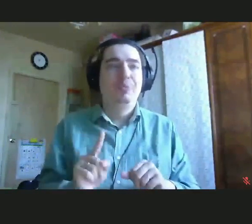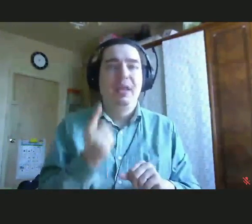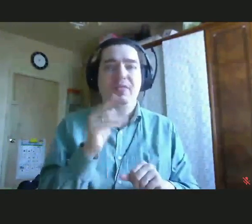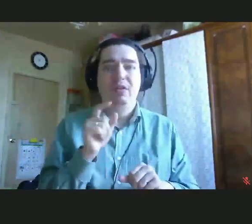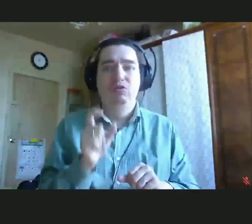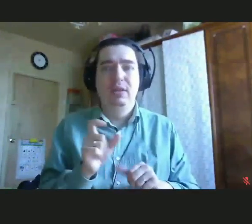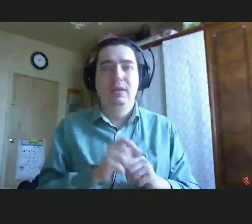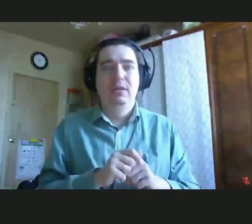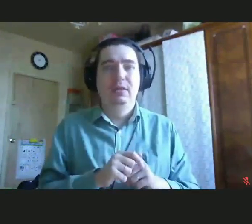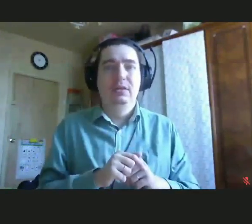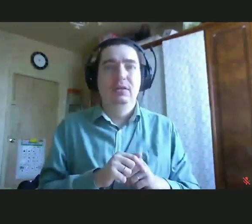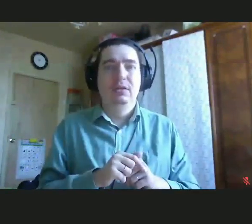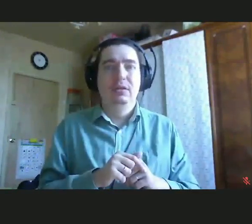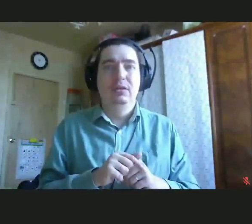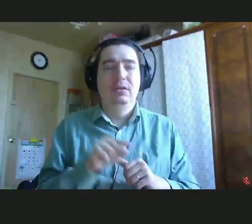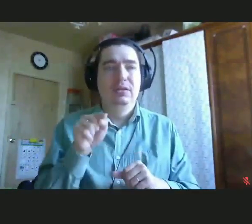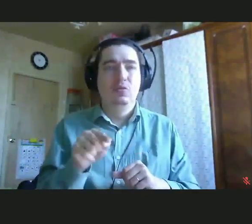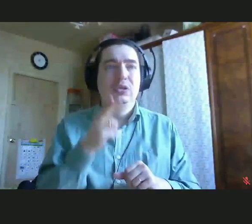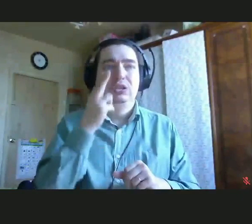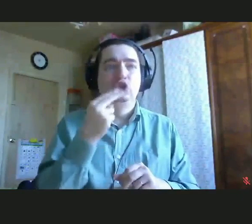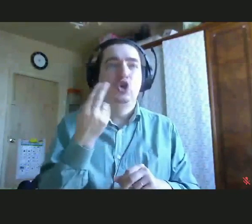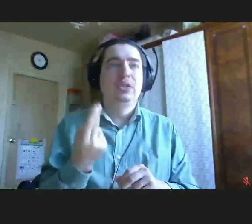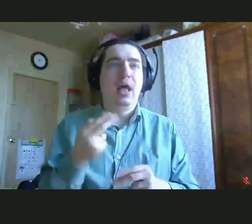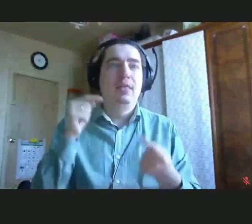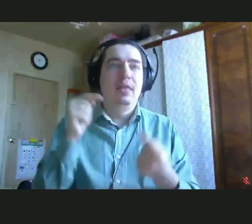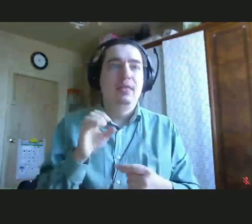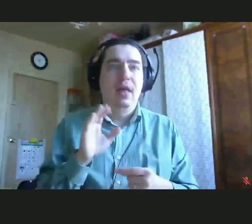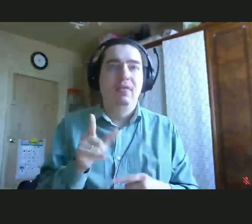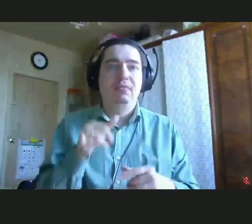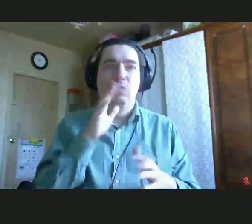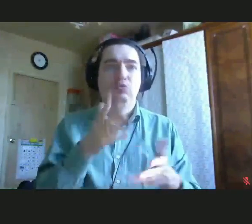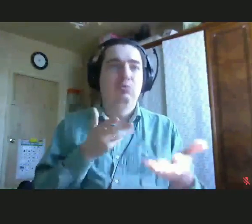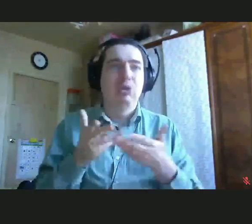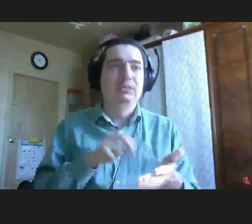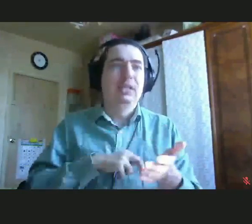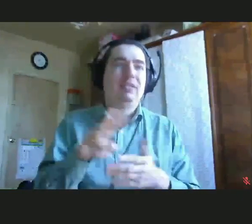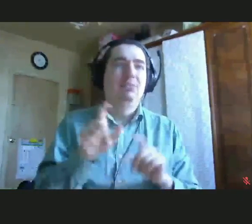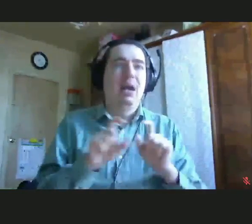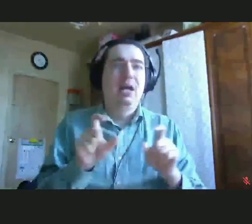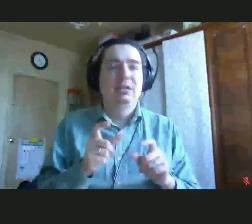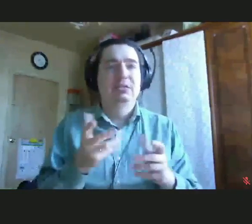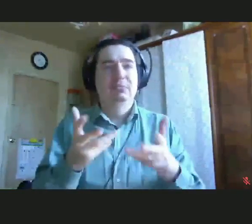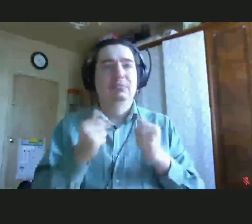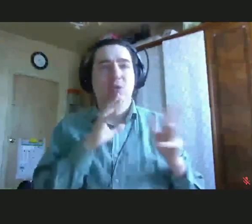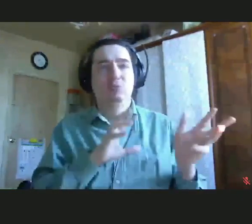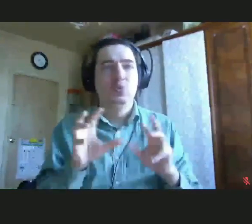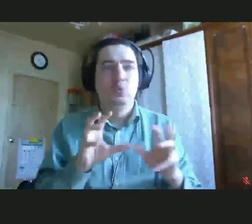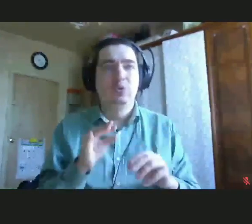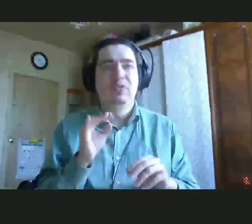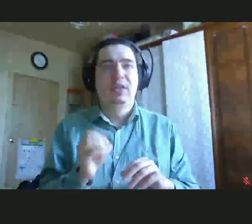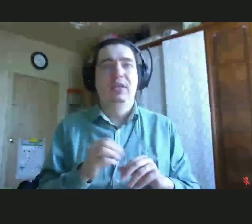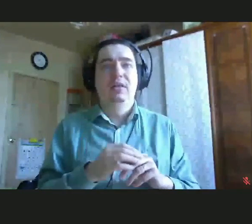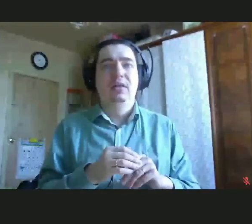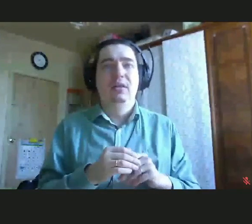бытовых и социальных навыков, то есть для того, чтобы он мог общаться, ходить в магазин, самостоятельно себя обслуживать. И, как говорила Катина